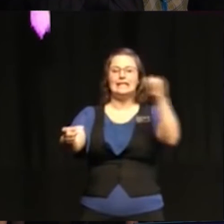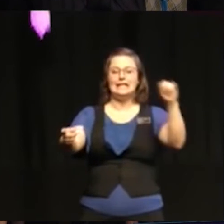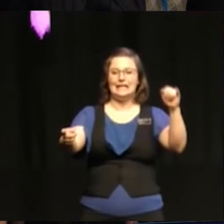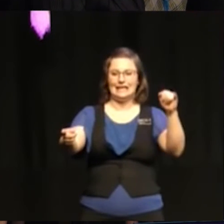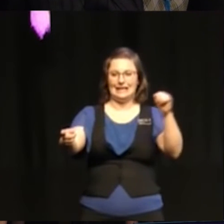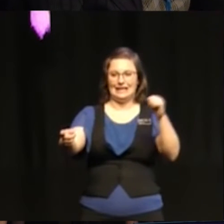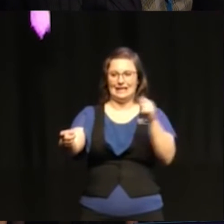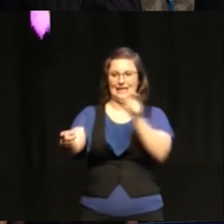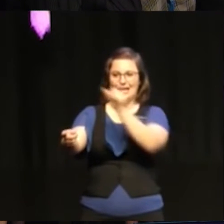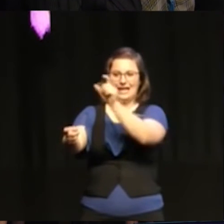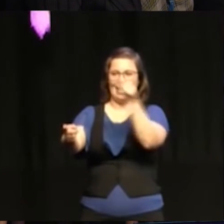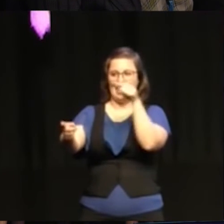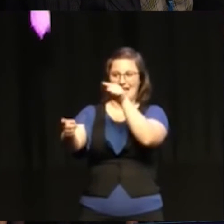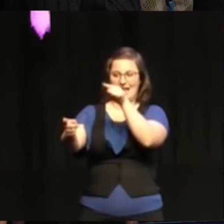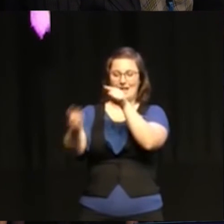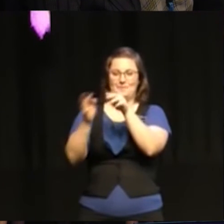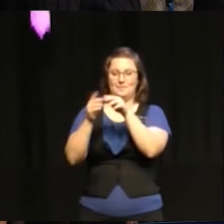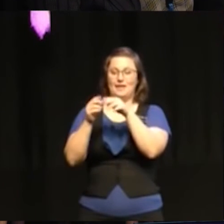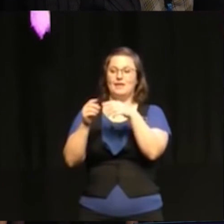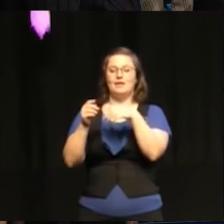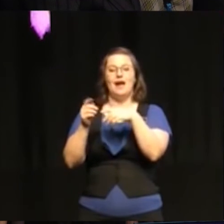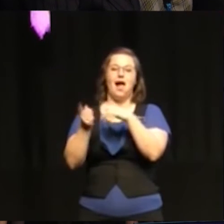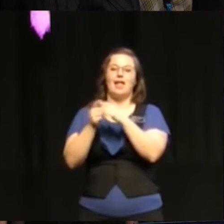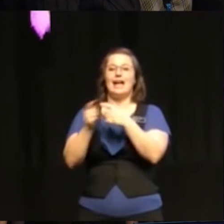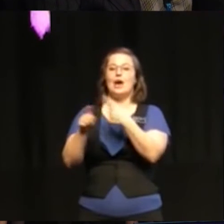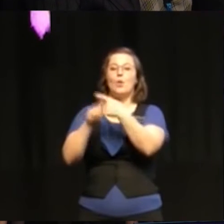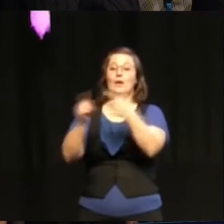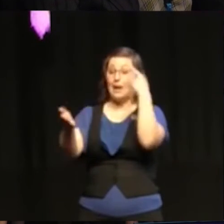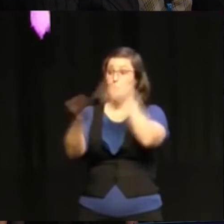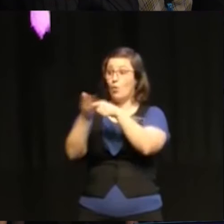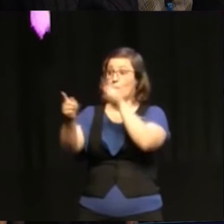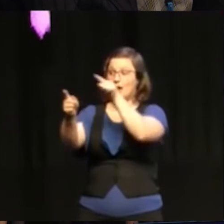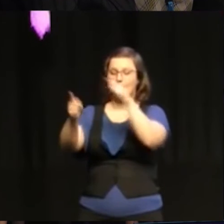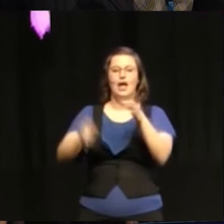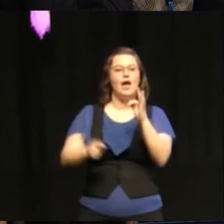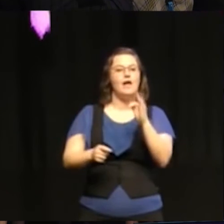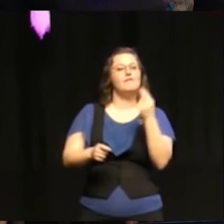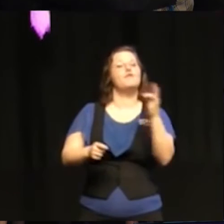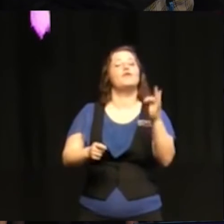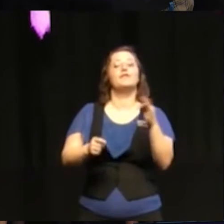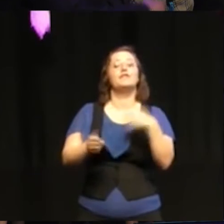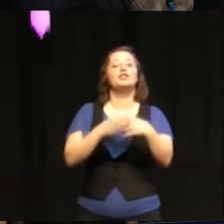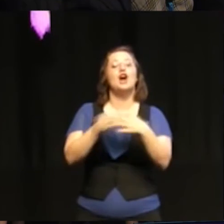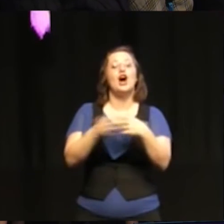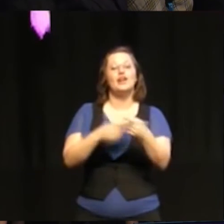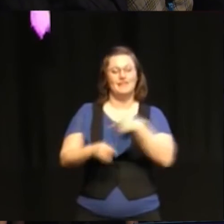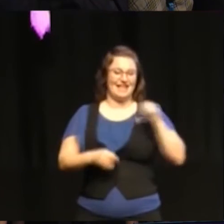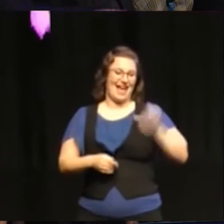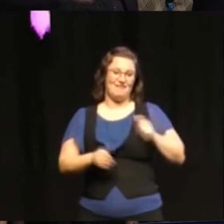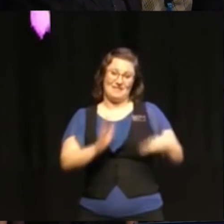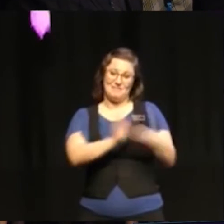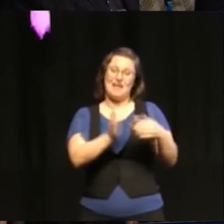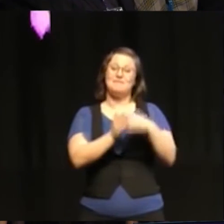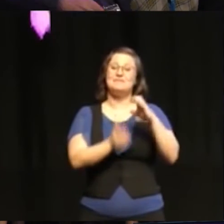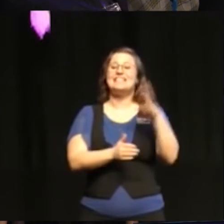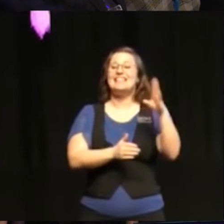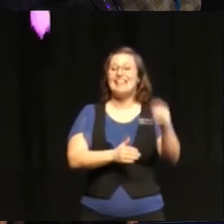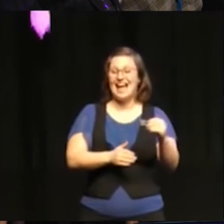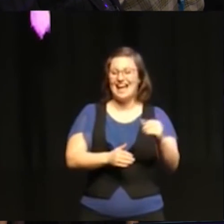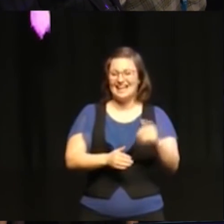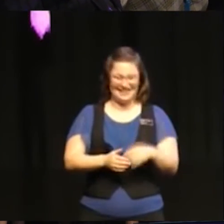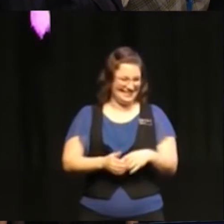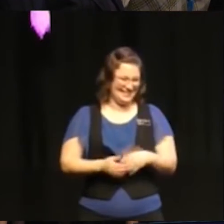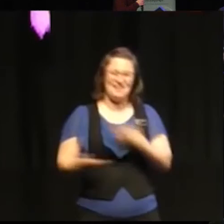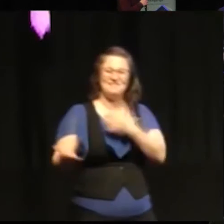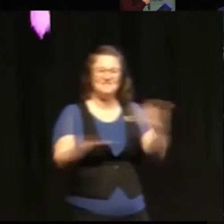det är alltså de olika målen eller hur det gör fuff med pengar från sida trevligt Varsågod